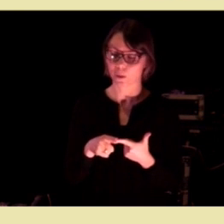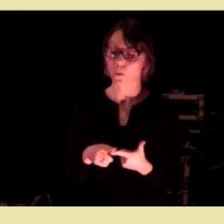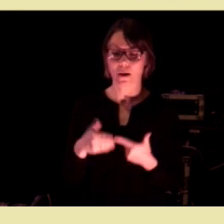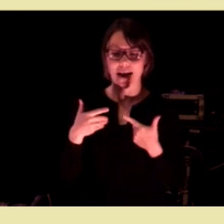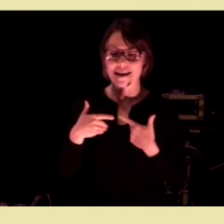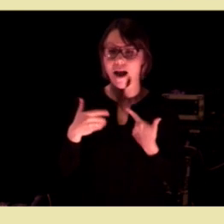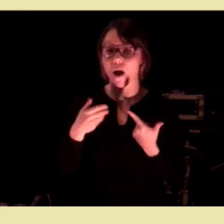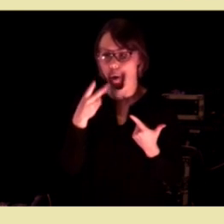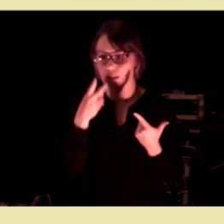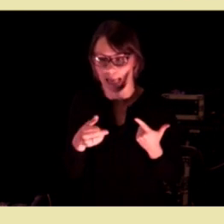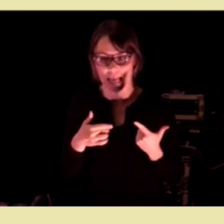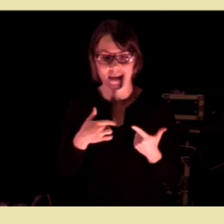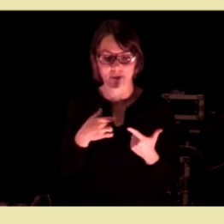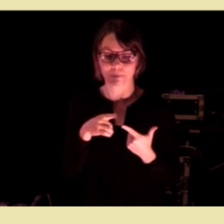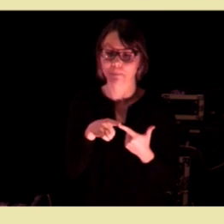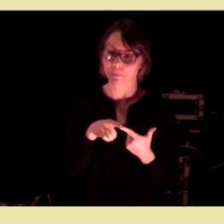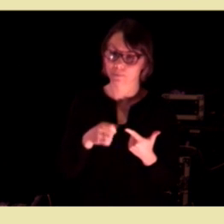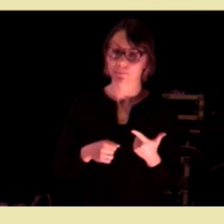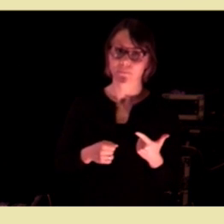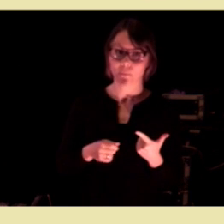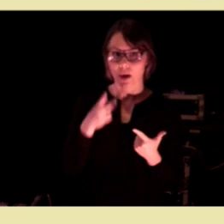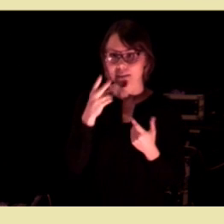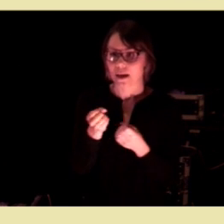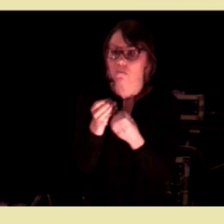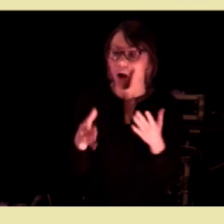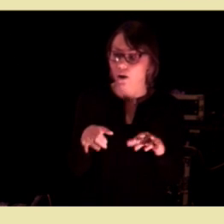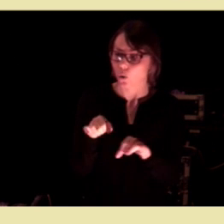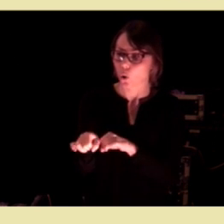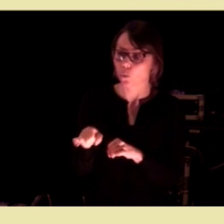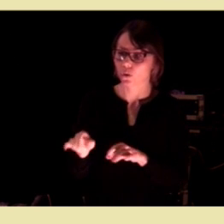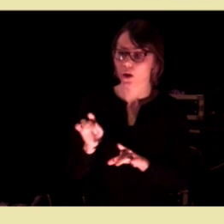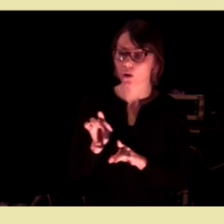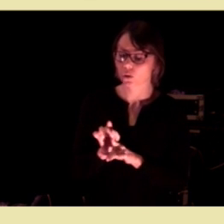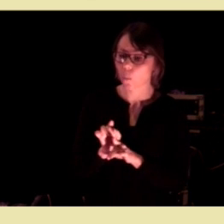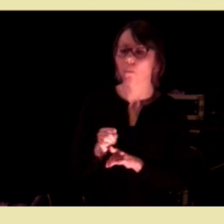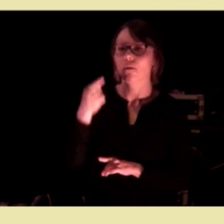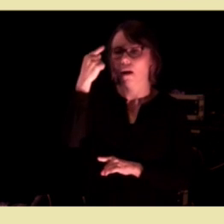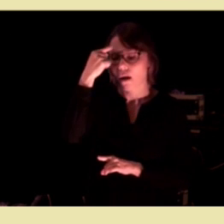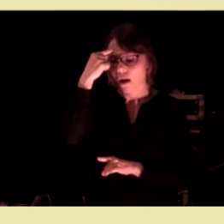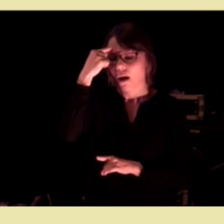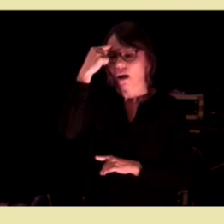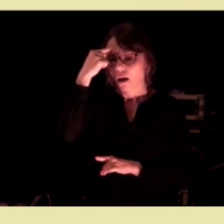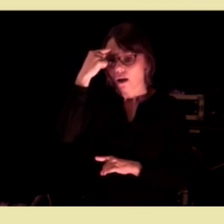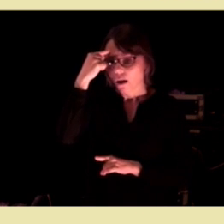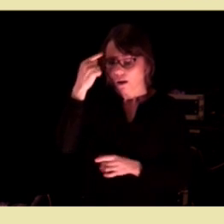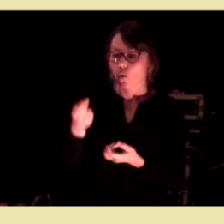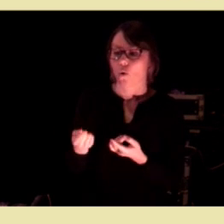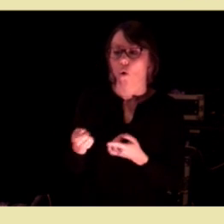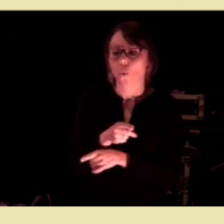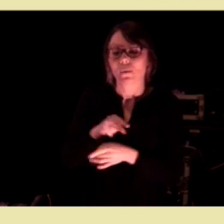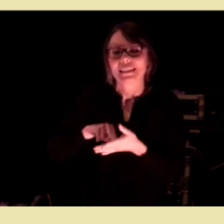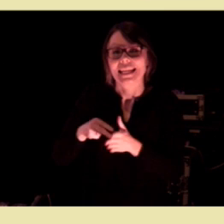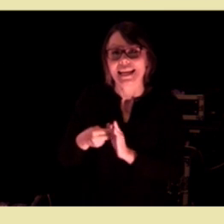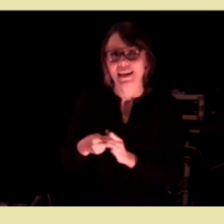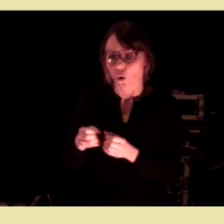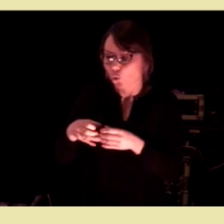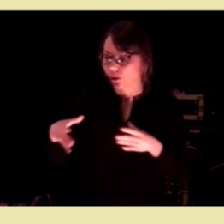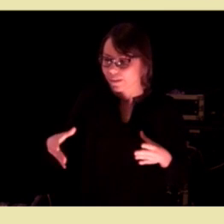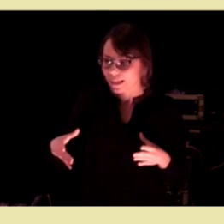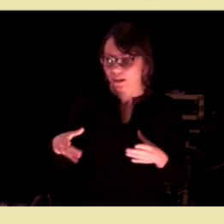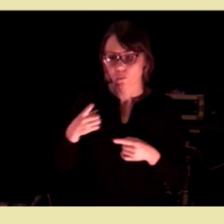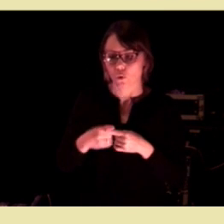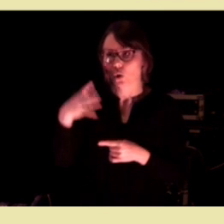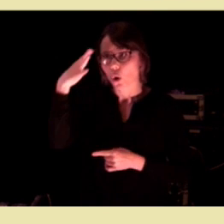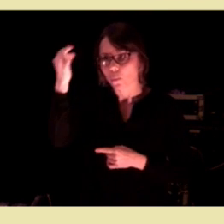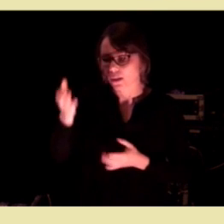og det er at jeg ser mange kommuner som forstår at omstilling og utvikling og